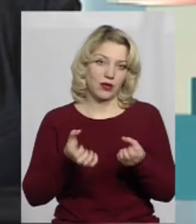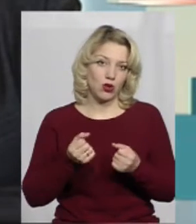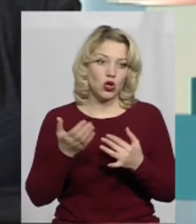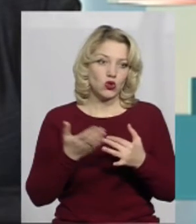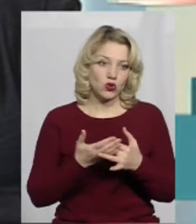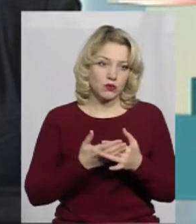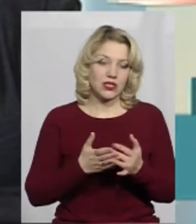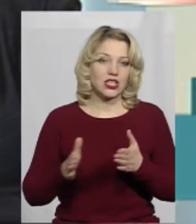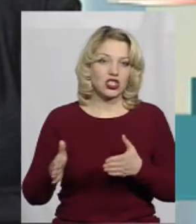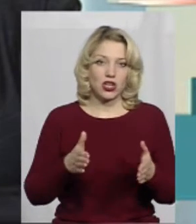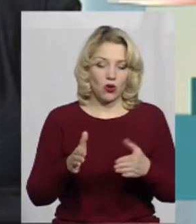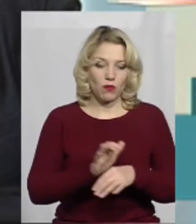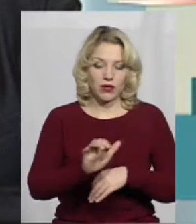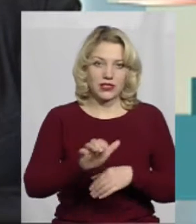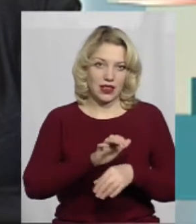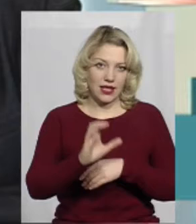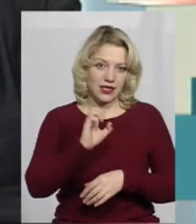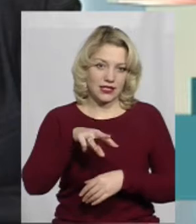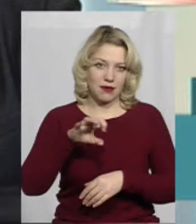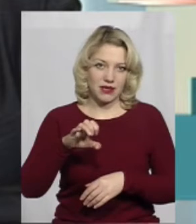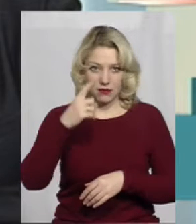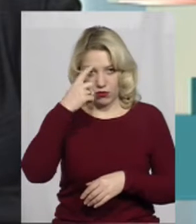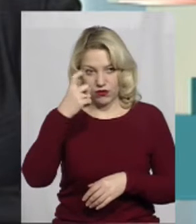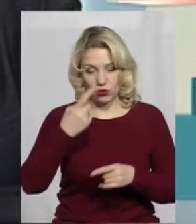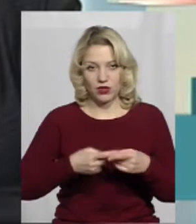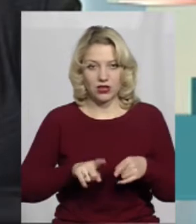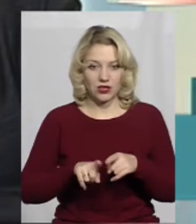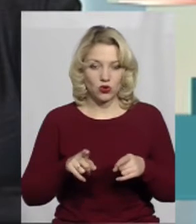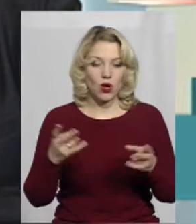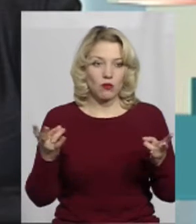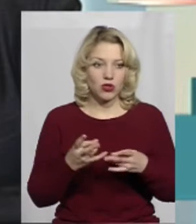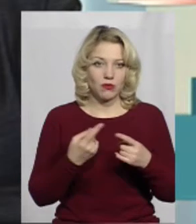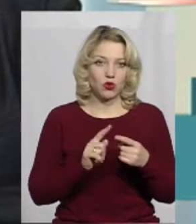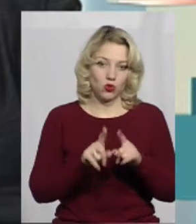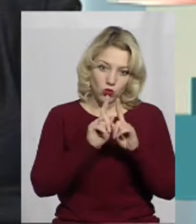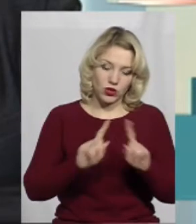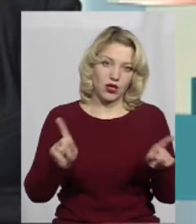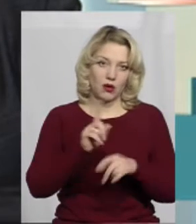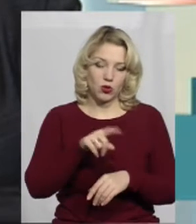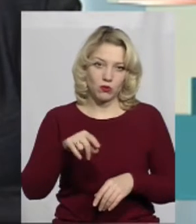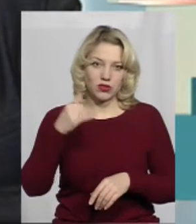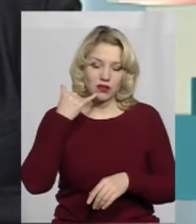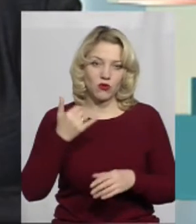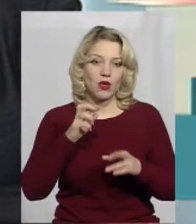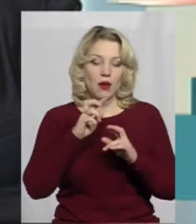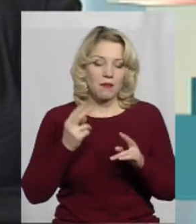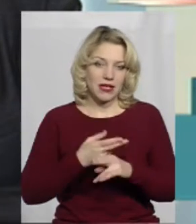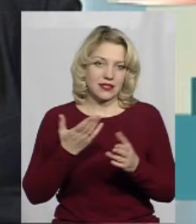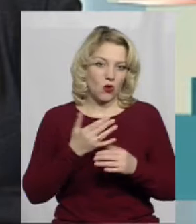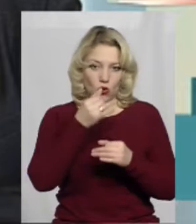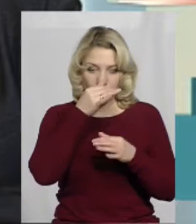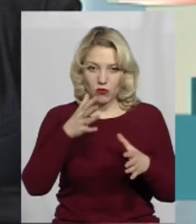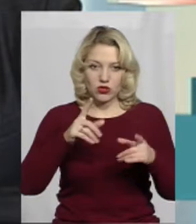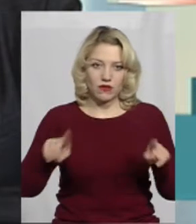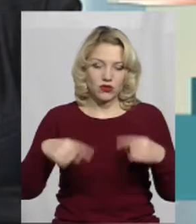субсидію, шляхом надсилання їм СМС-повідомлень. Власне, для цього і потрібен той унікальний номер мобільного телефону, без якого неможливо